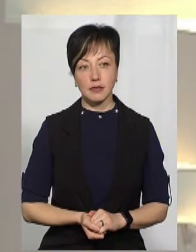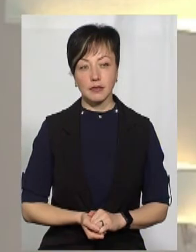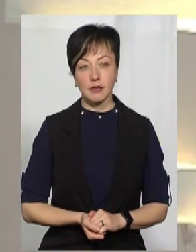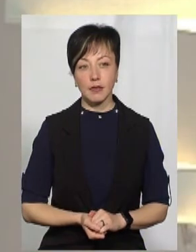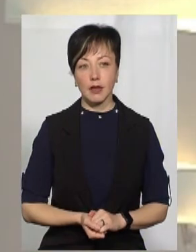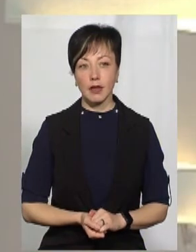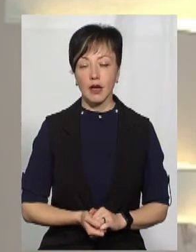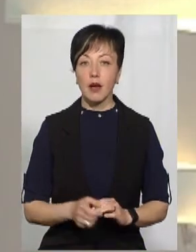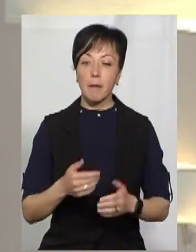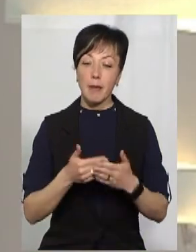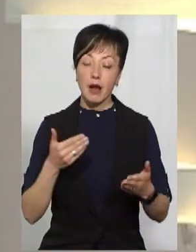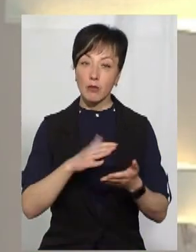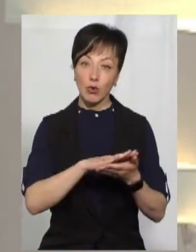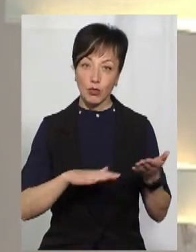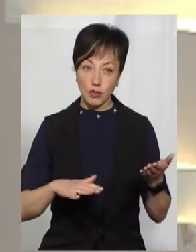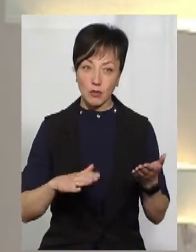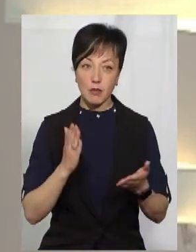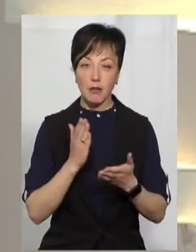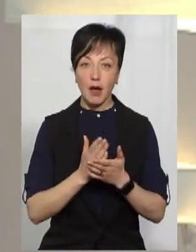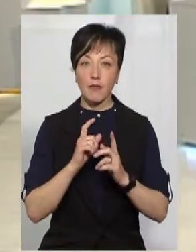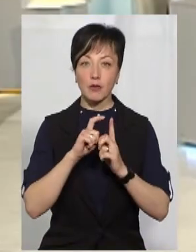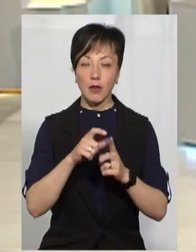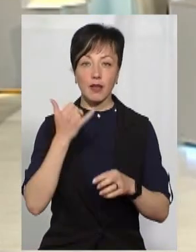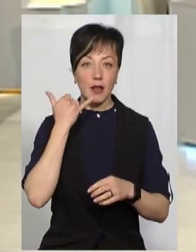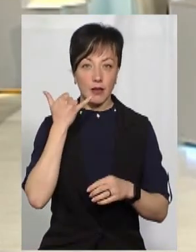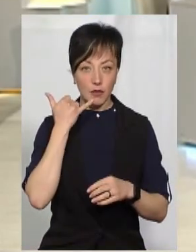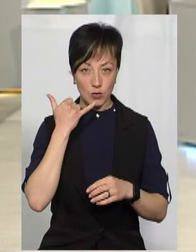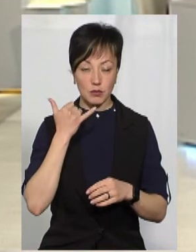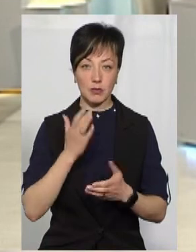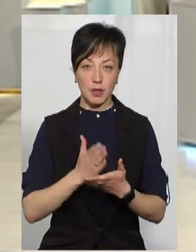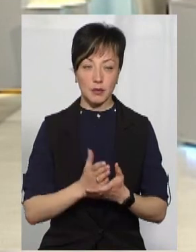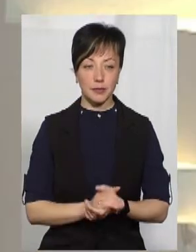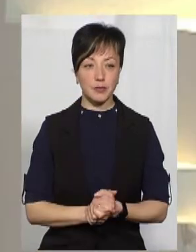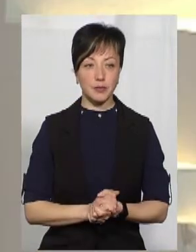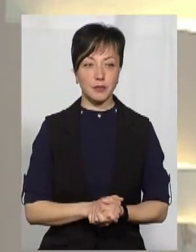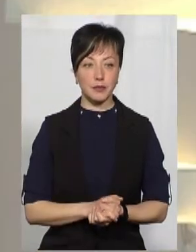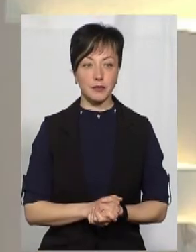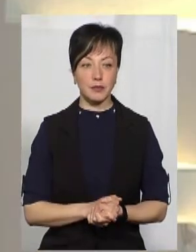Перш ніж продовжити розмову, маємо відповісти на телефонний дзвінок. Маємо дзвінок.